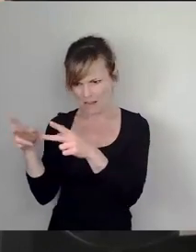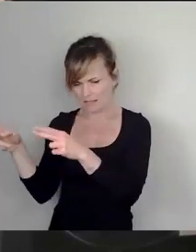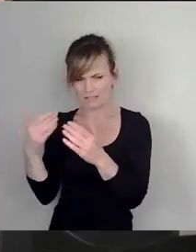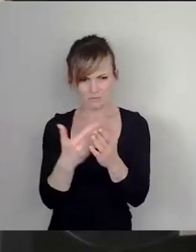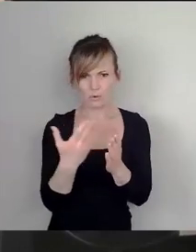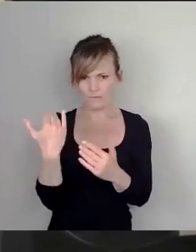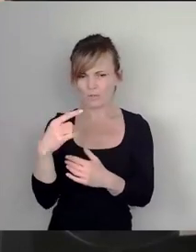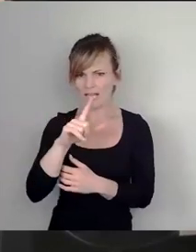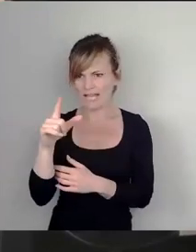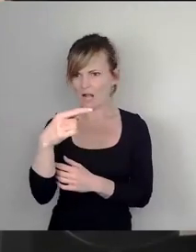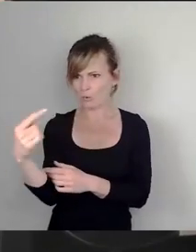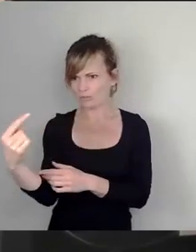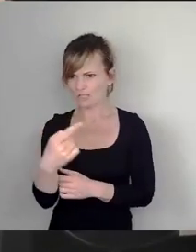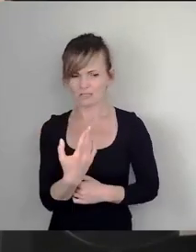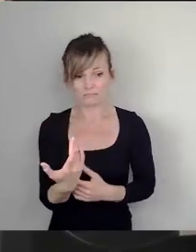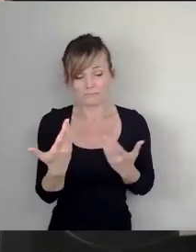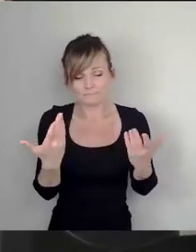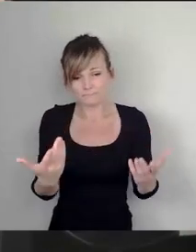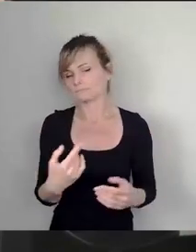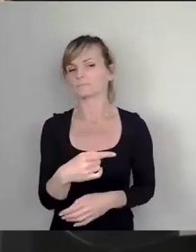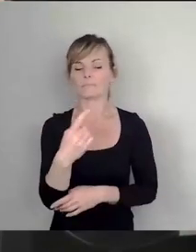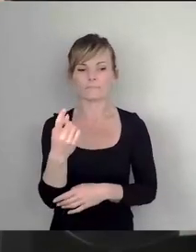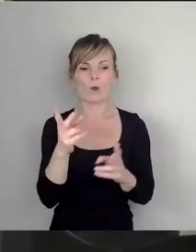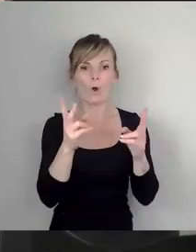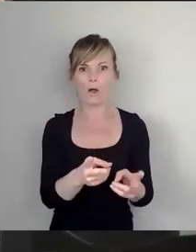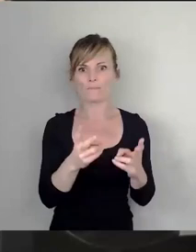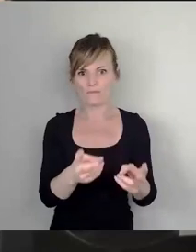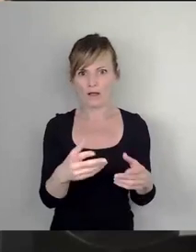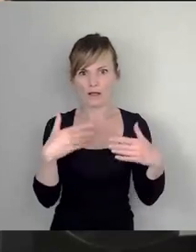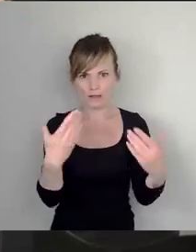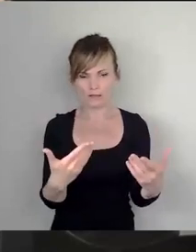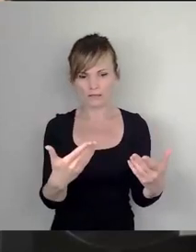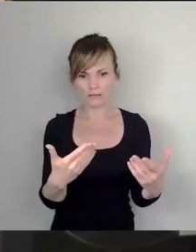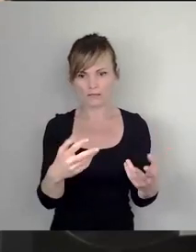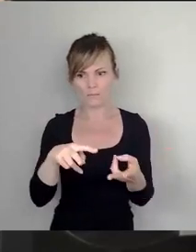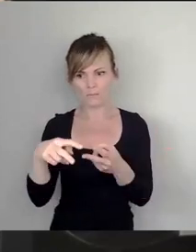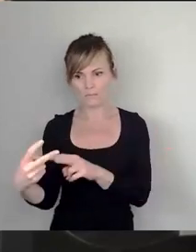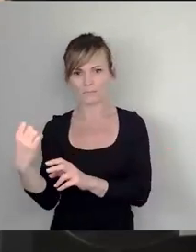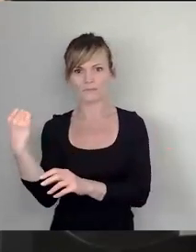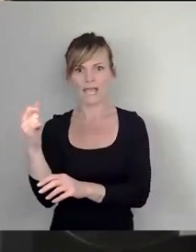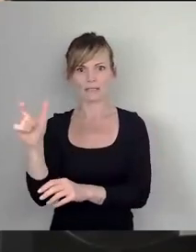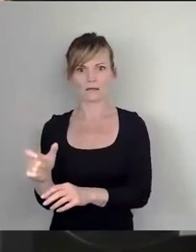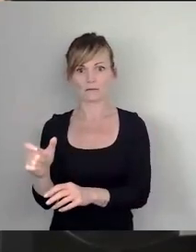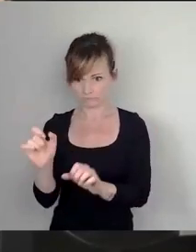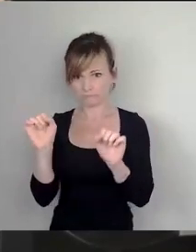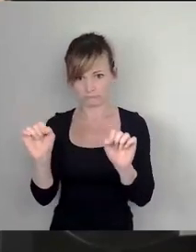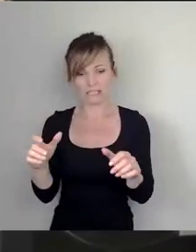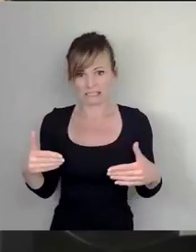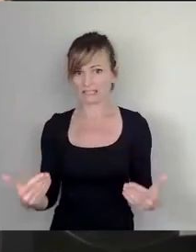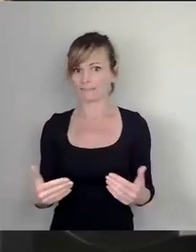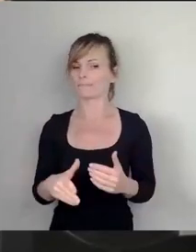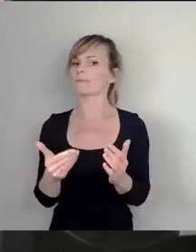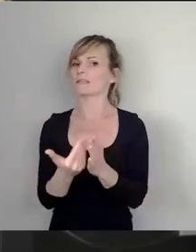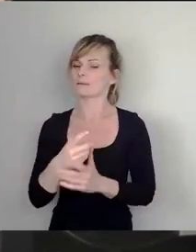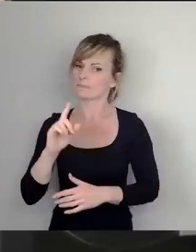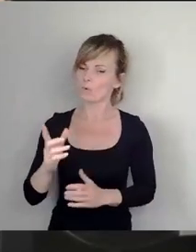aus einem Opfer ein Täter werden kann. Also, insofern möchte ich, wie gesagt, noch einmal darum bitten, auf